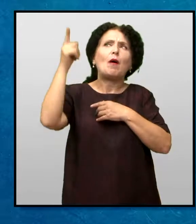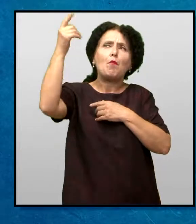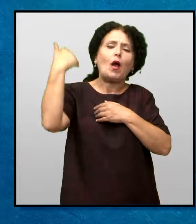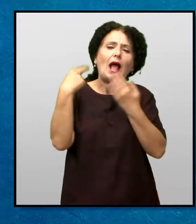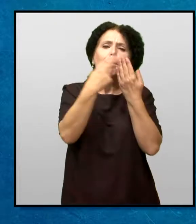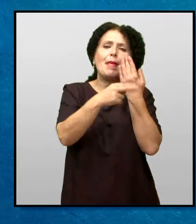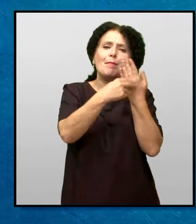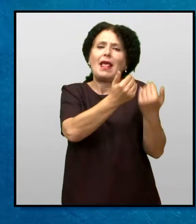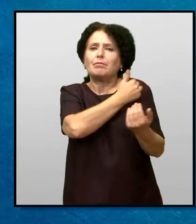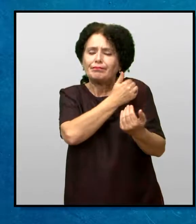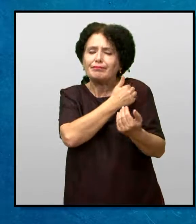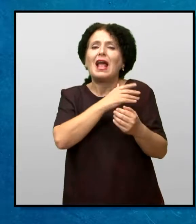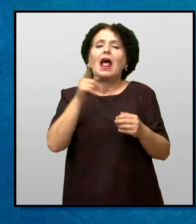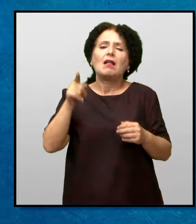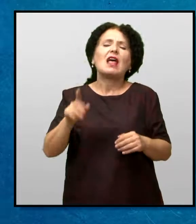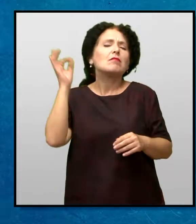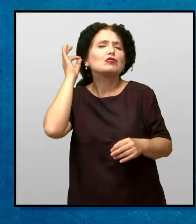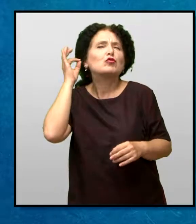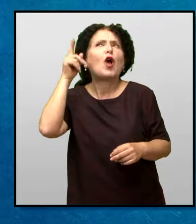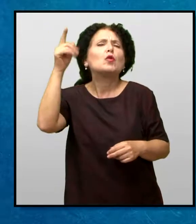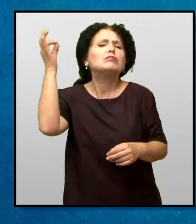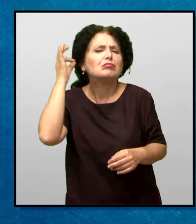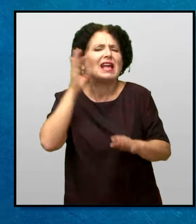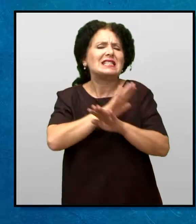слово И таа му беше послушна